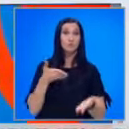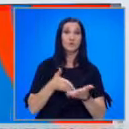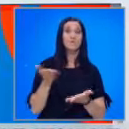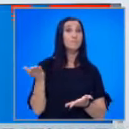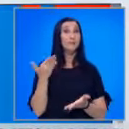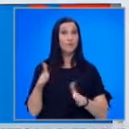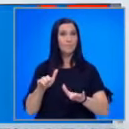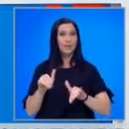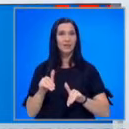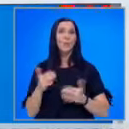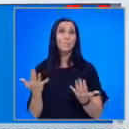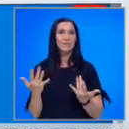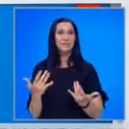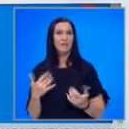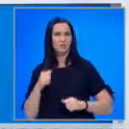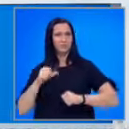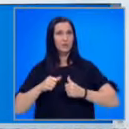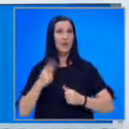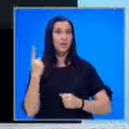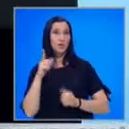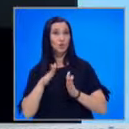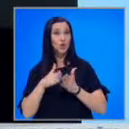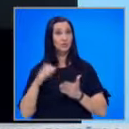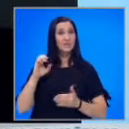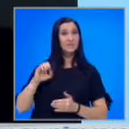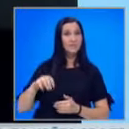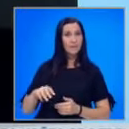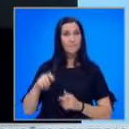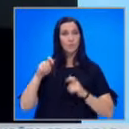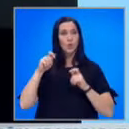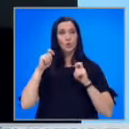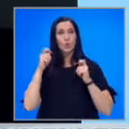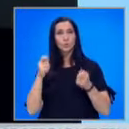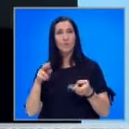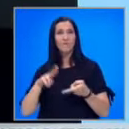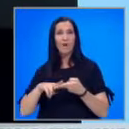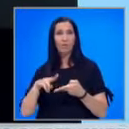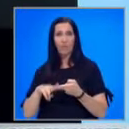предизвика възмощение у един от членовете на СЕМ. Господин Валтаков